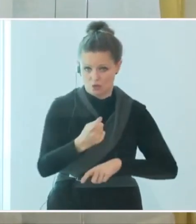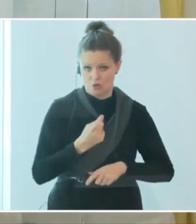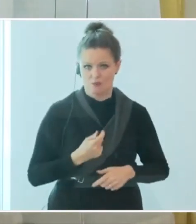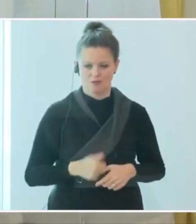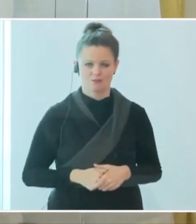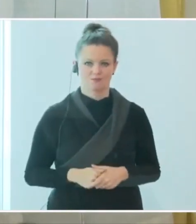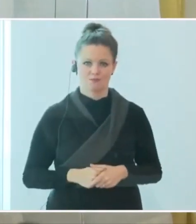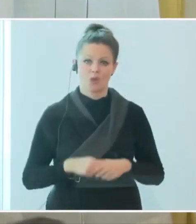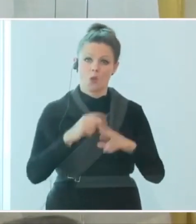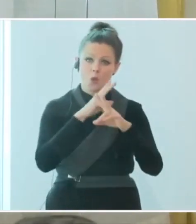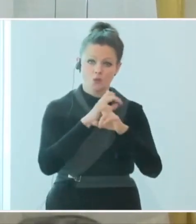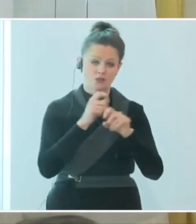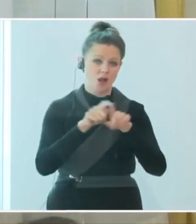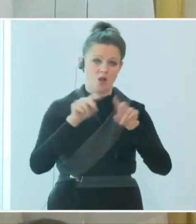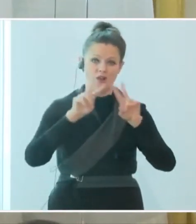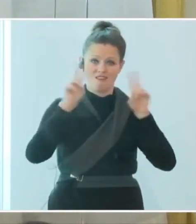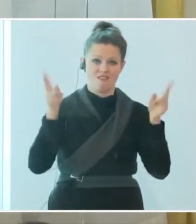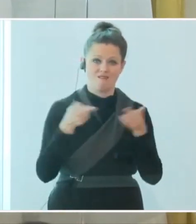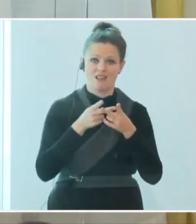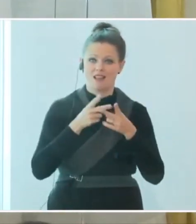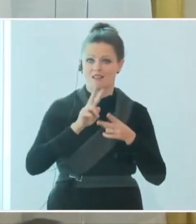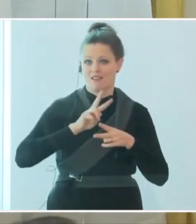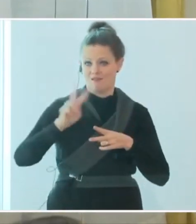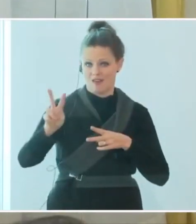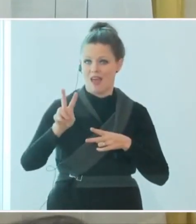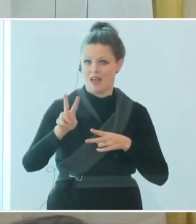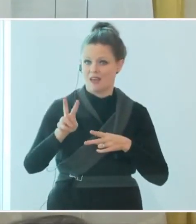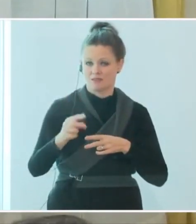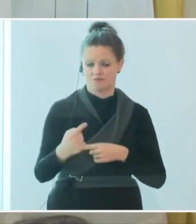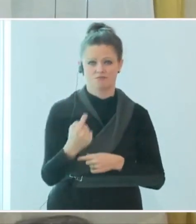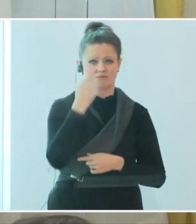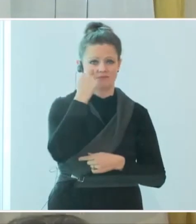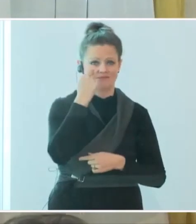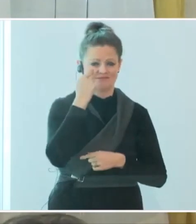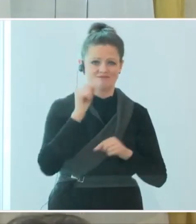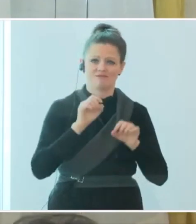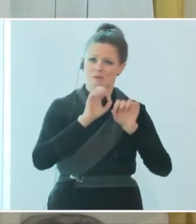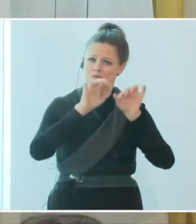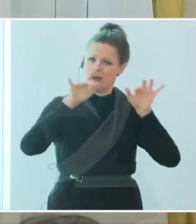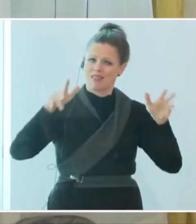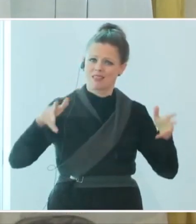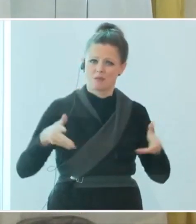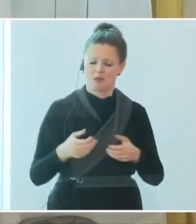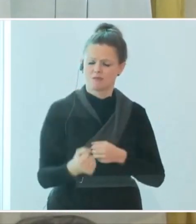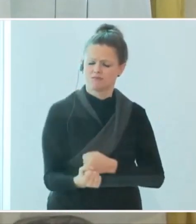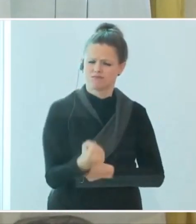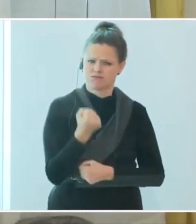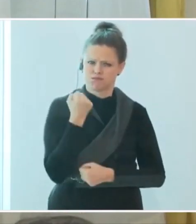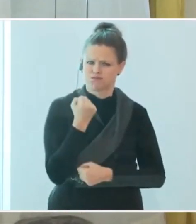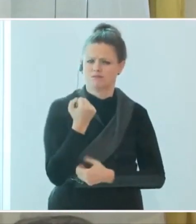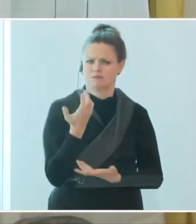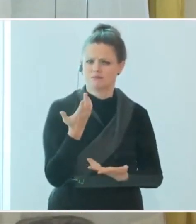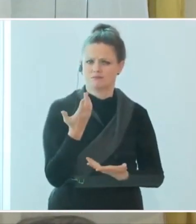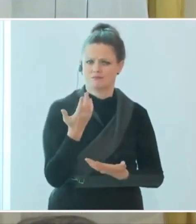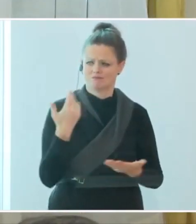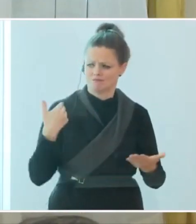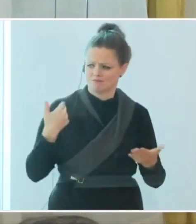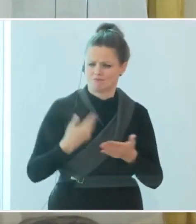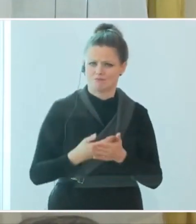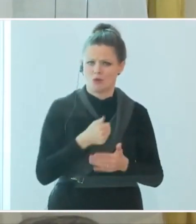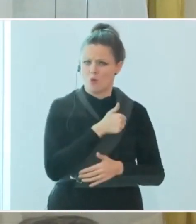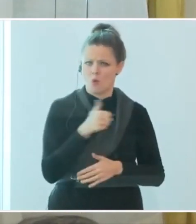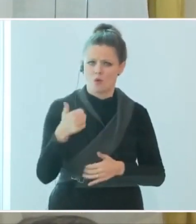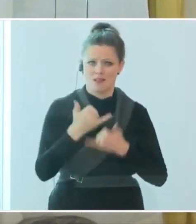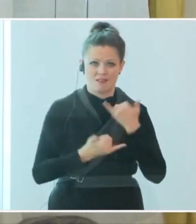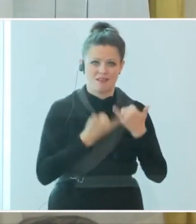aber weltweit geprägt war von der schwersten Pandemie seit 100 Jahren, für viele einzelne Personen, für uns